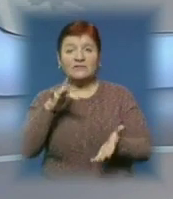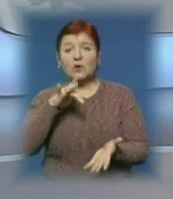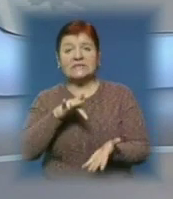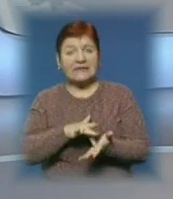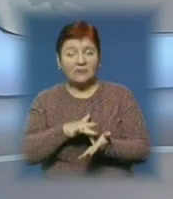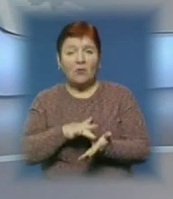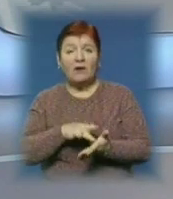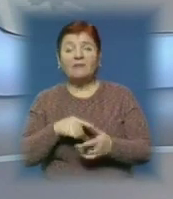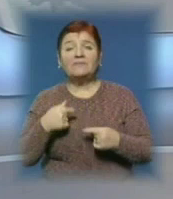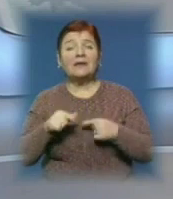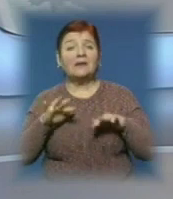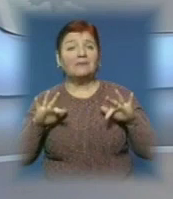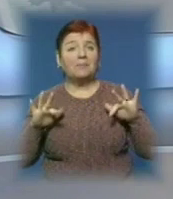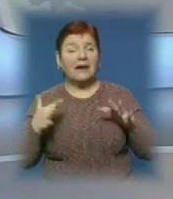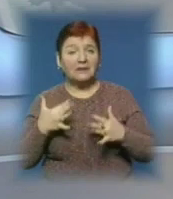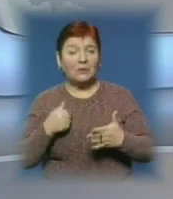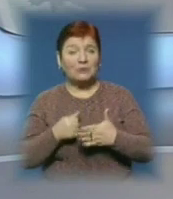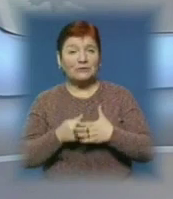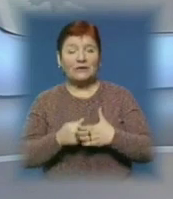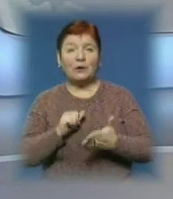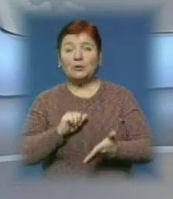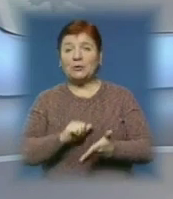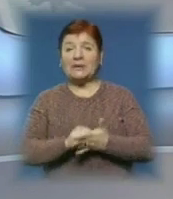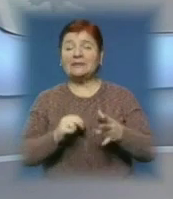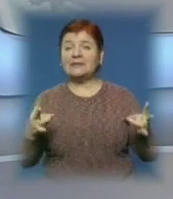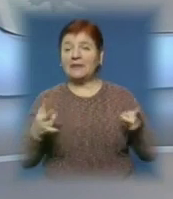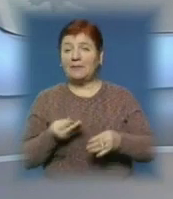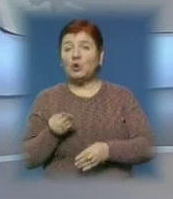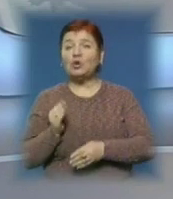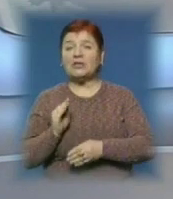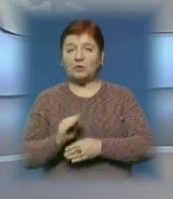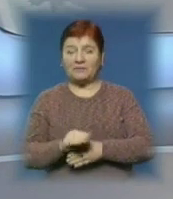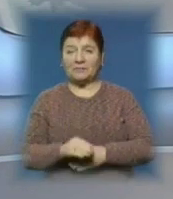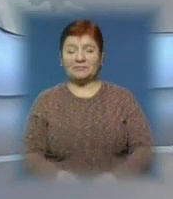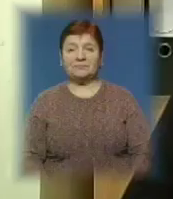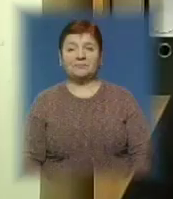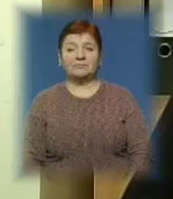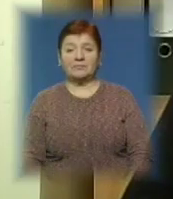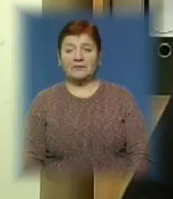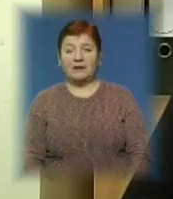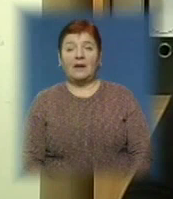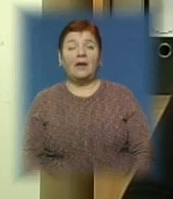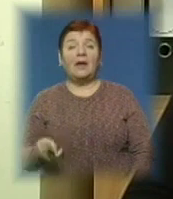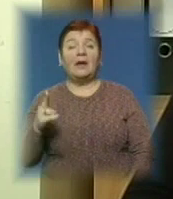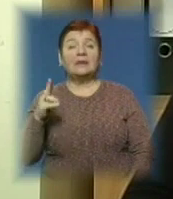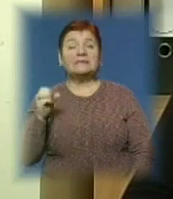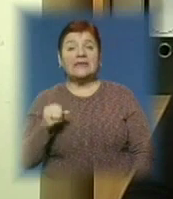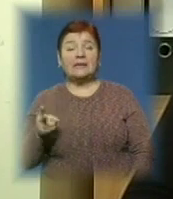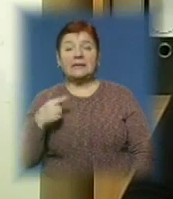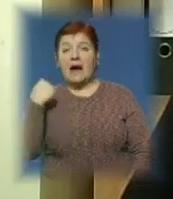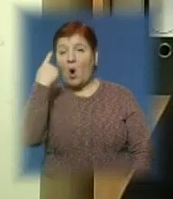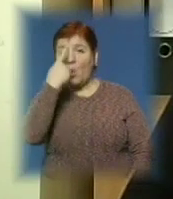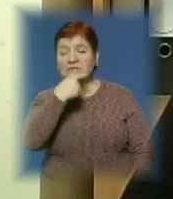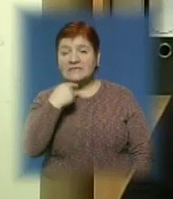деяких випадках, окрім основних документів, знадобляються і додаткові. Це для осіб,